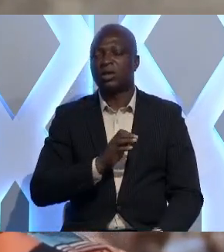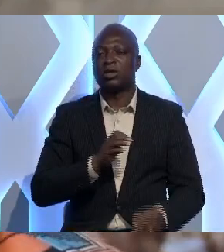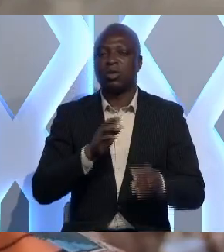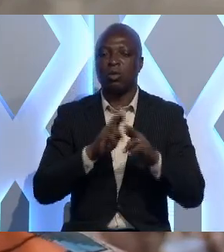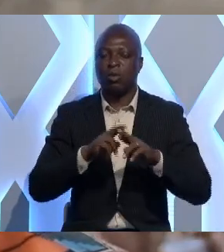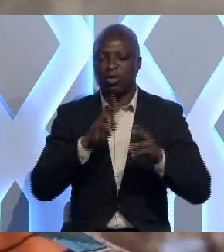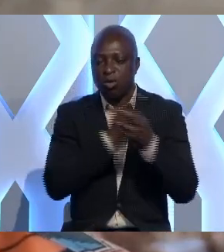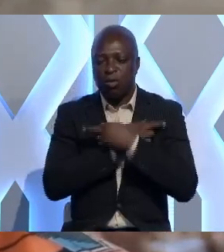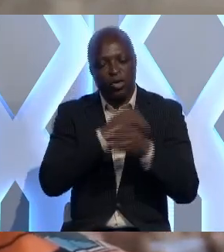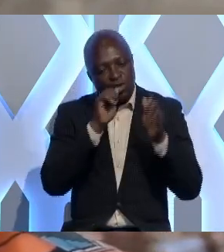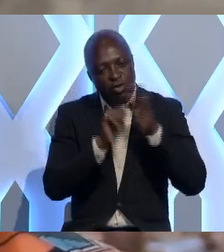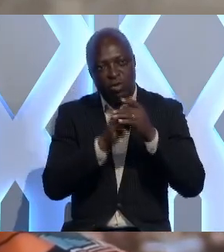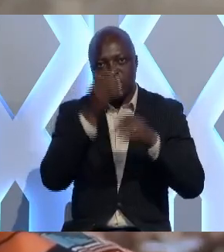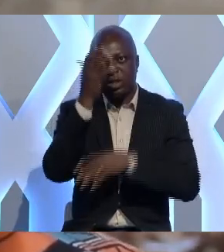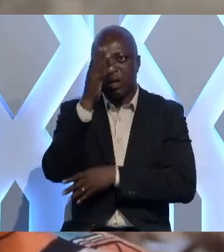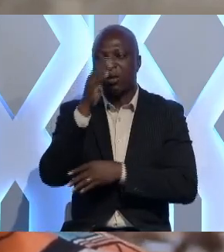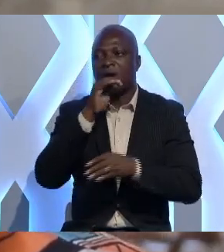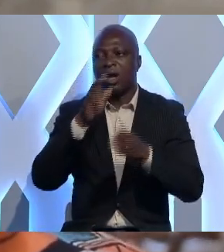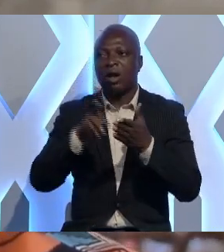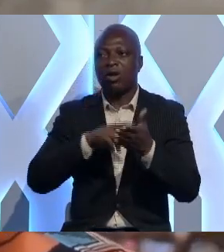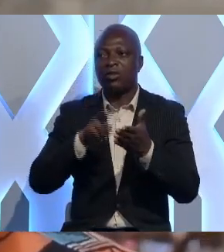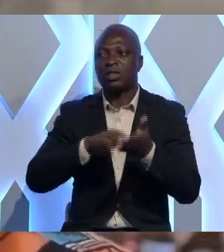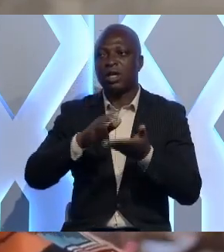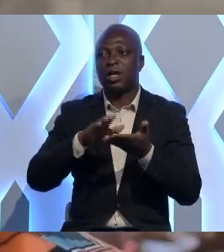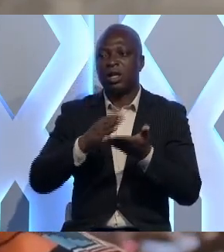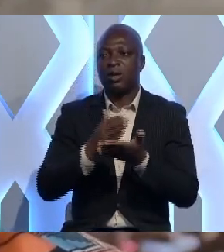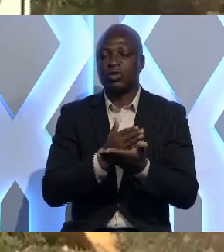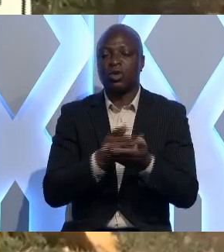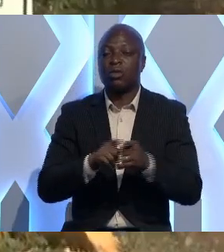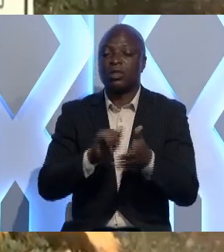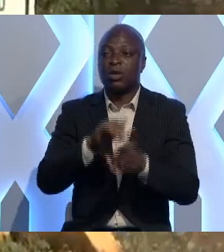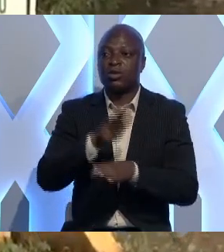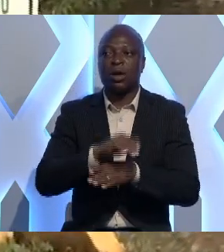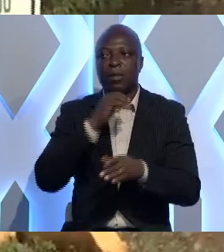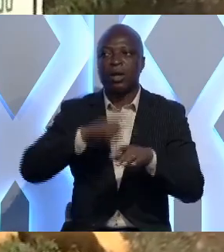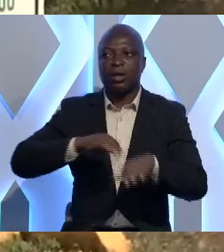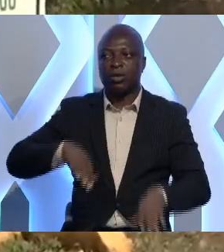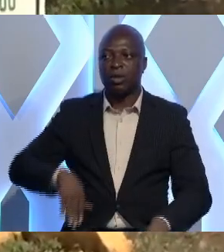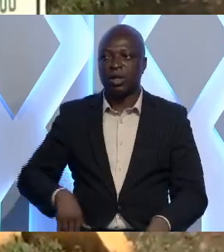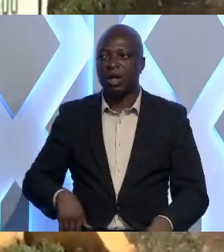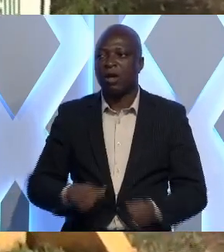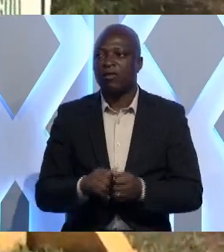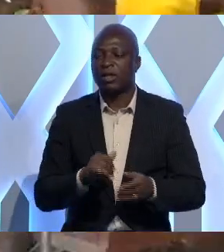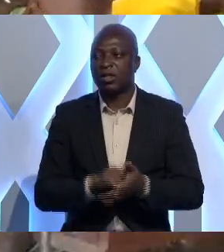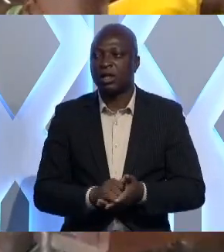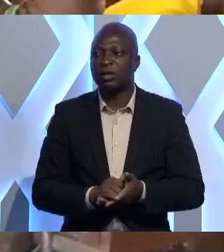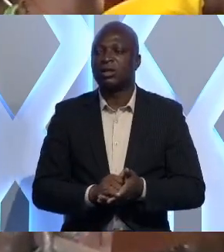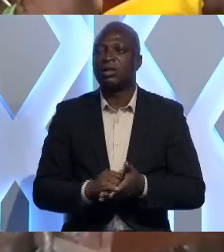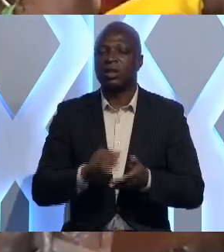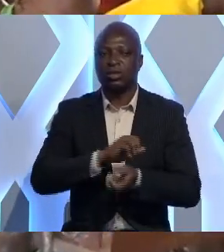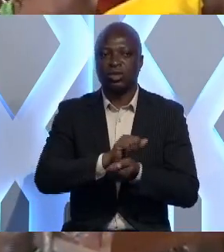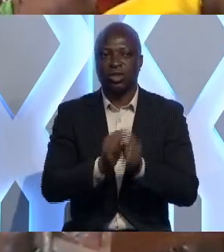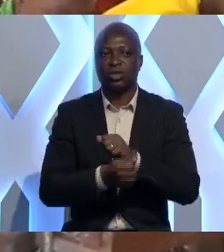arbres en révisant leurs leçons, si bien que les après-midi, il n plus de retard. À tout ceci s'ajoute la réforme des curriculaires.